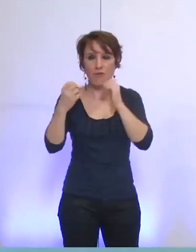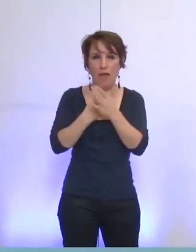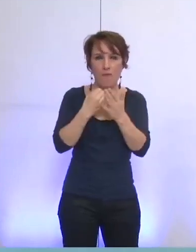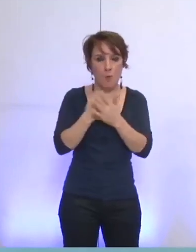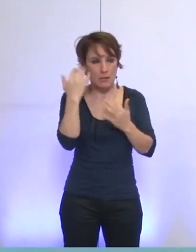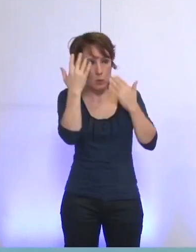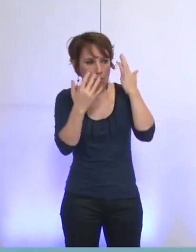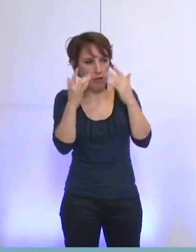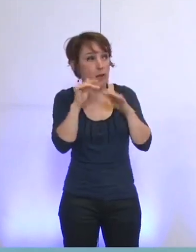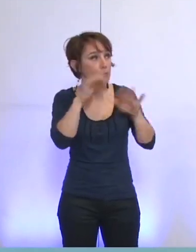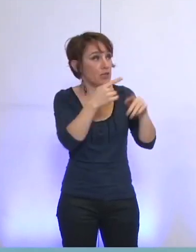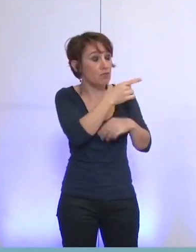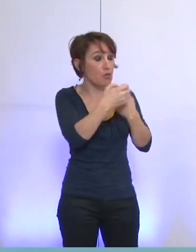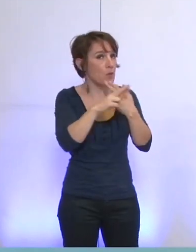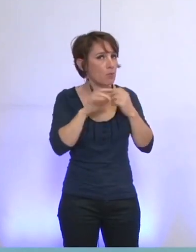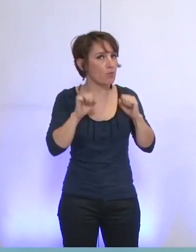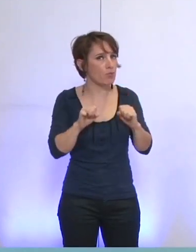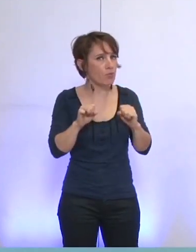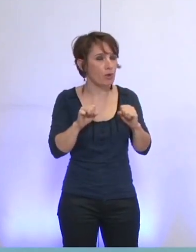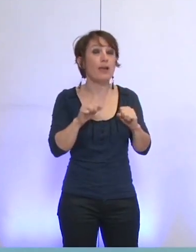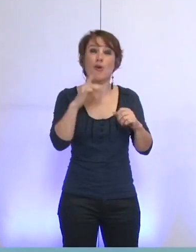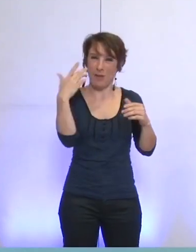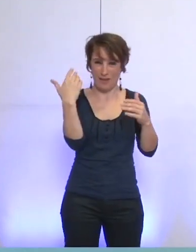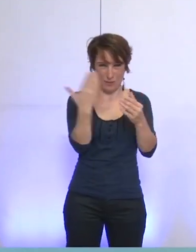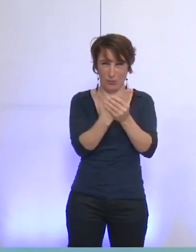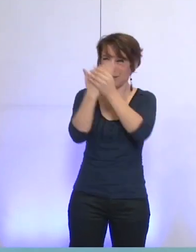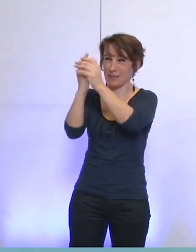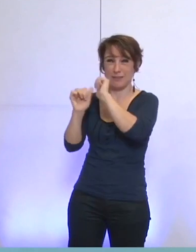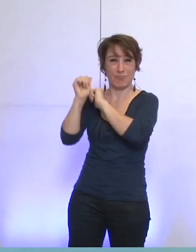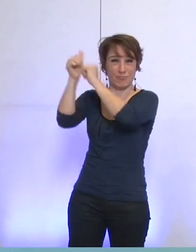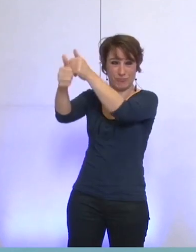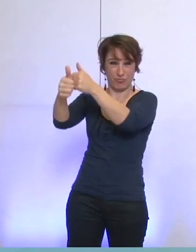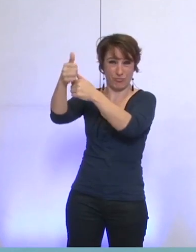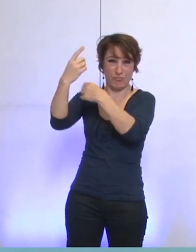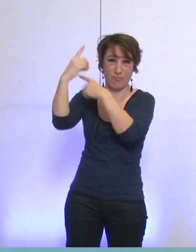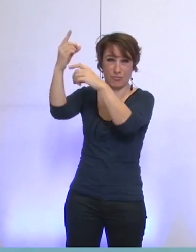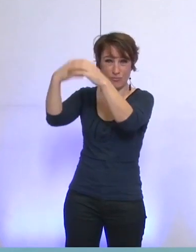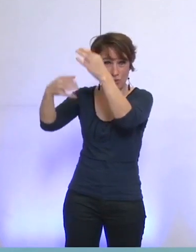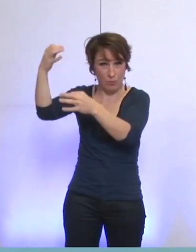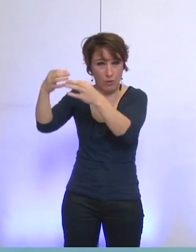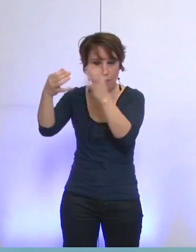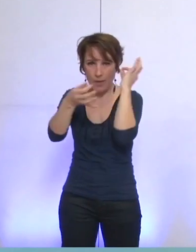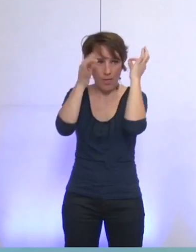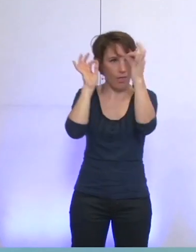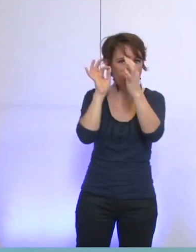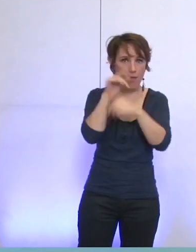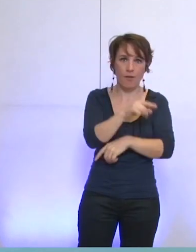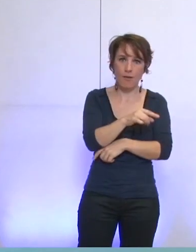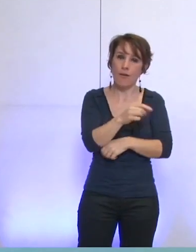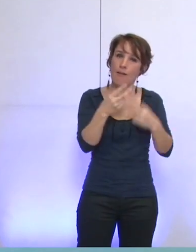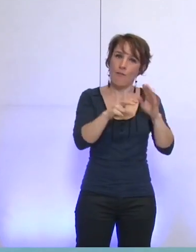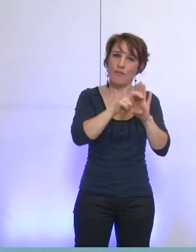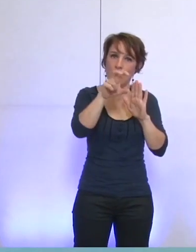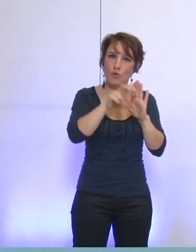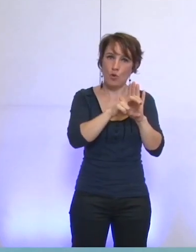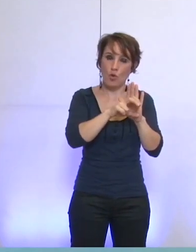d'une certaine façon, indiquent qu'en face de ce recours, vous auriez décidé de ne pas soutenir la défense des intérêts de la ville de Grenoble,